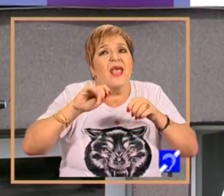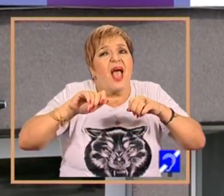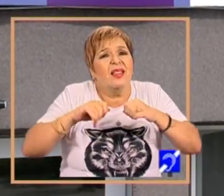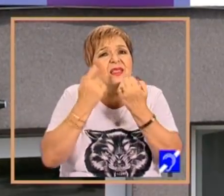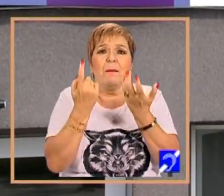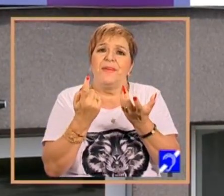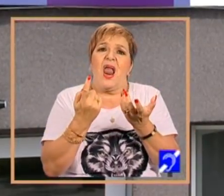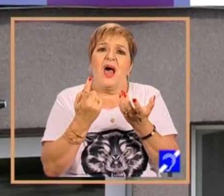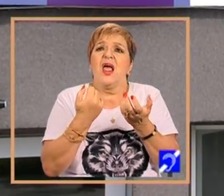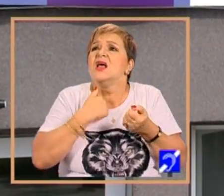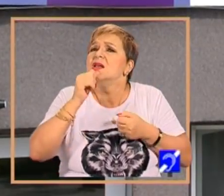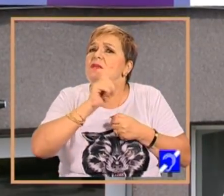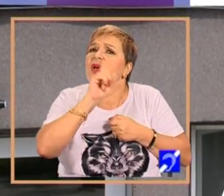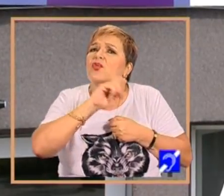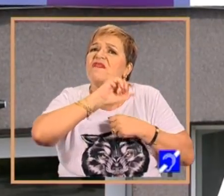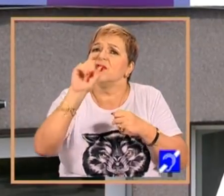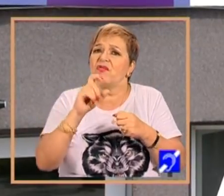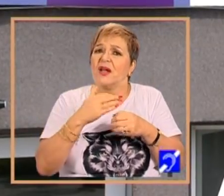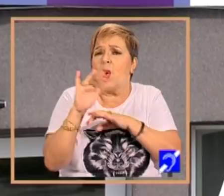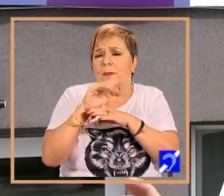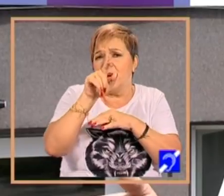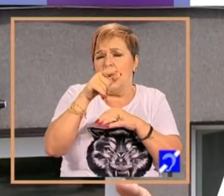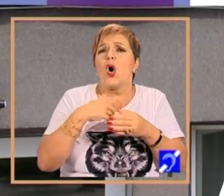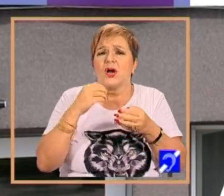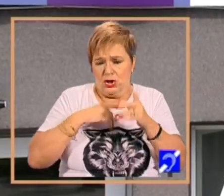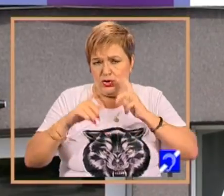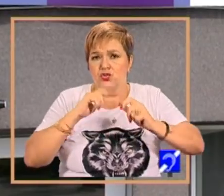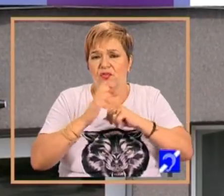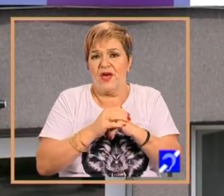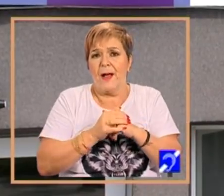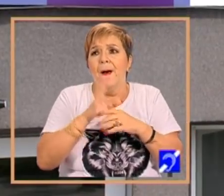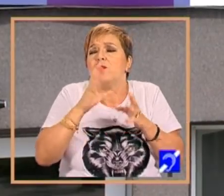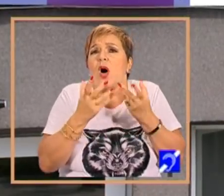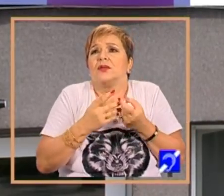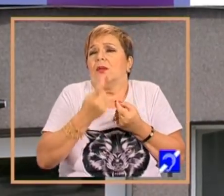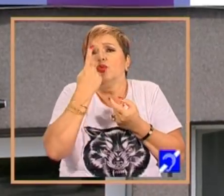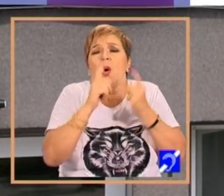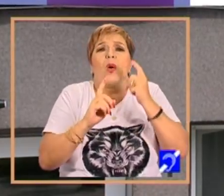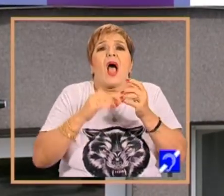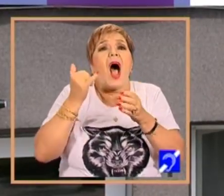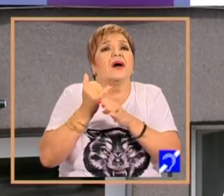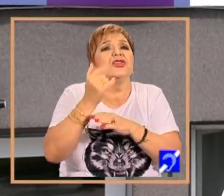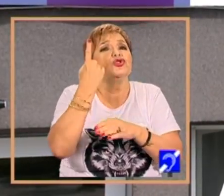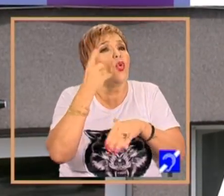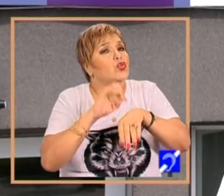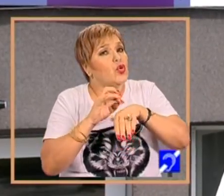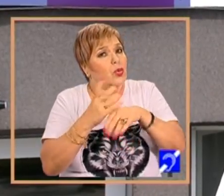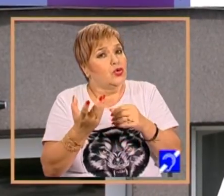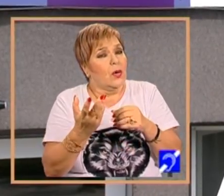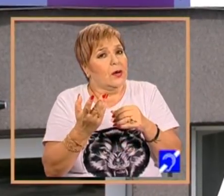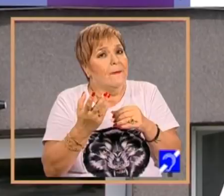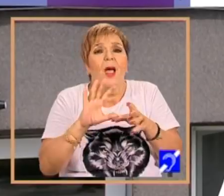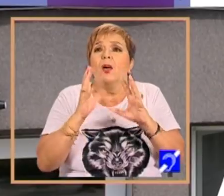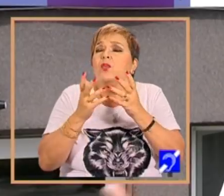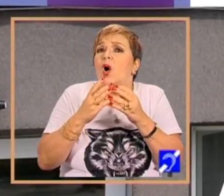neapărat o vină. Este o întâmplare, poate o culpă medicală, într-un sistem medical foarte